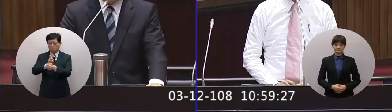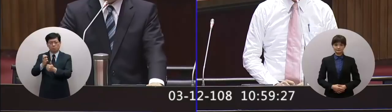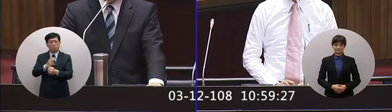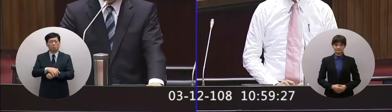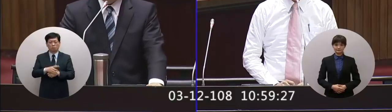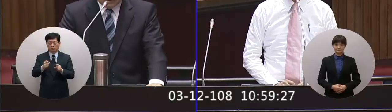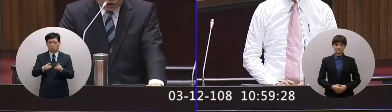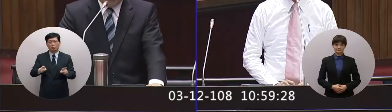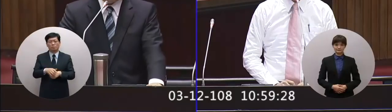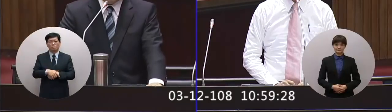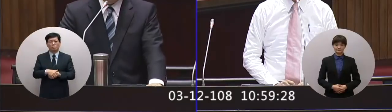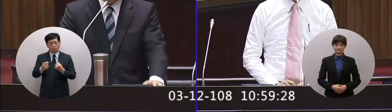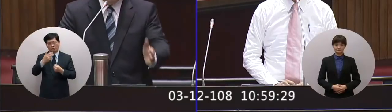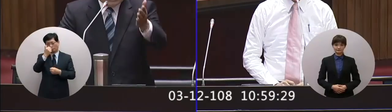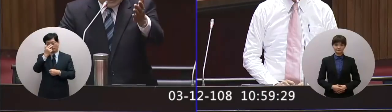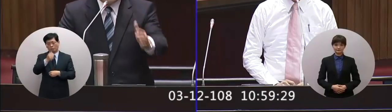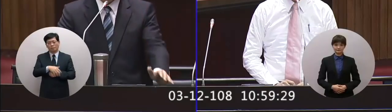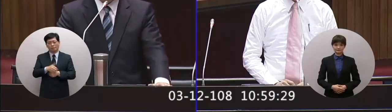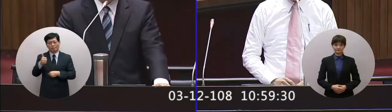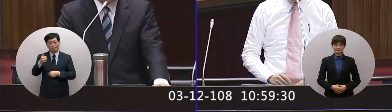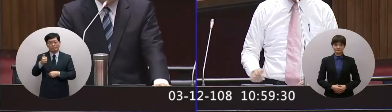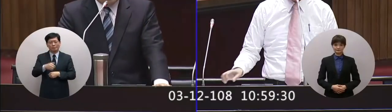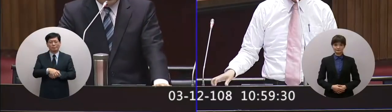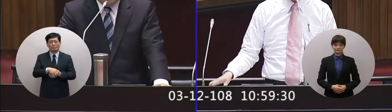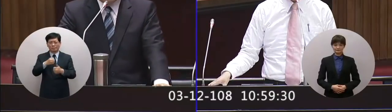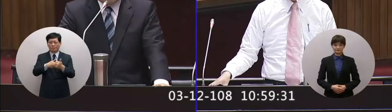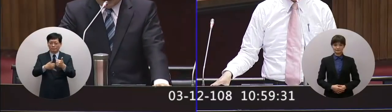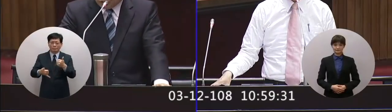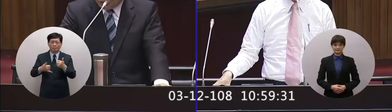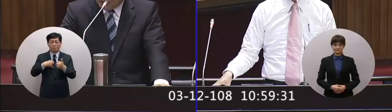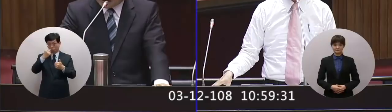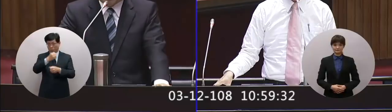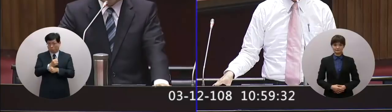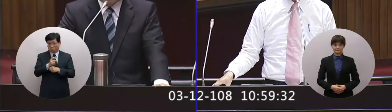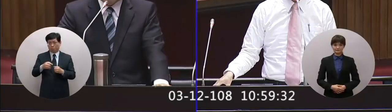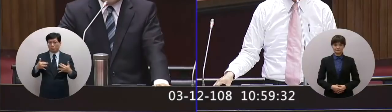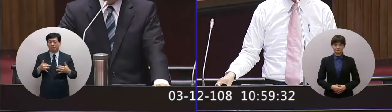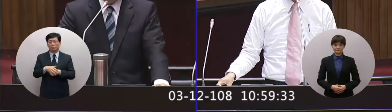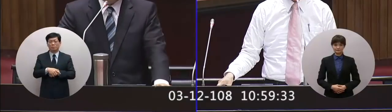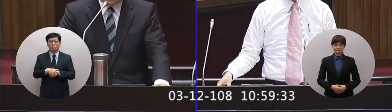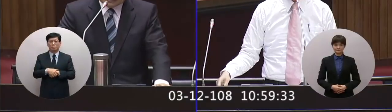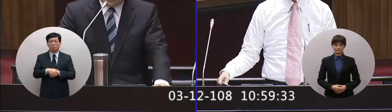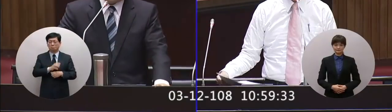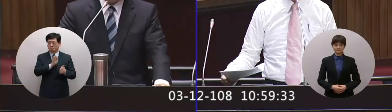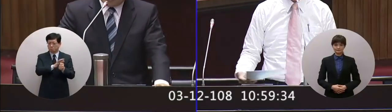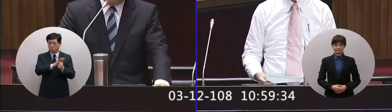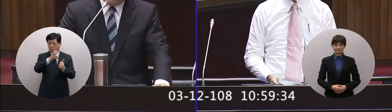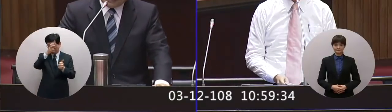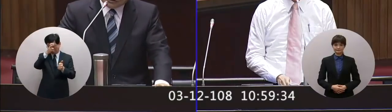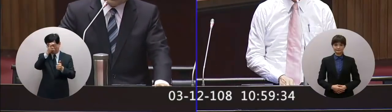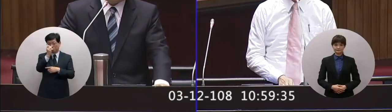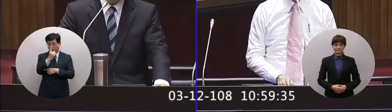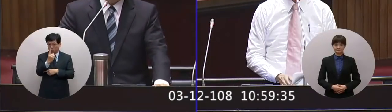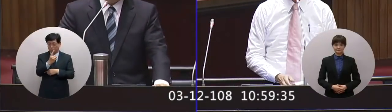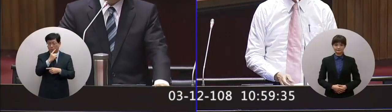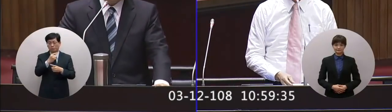也是公平也是方便非常感謝委員特別注意到這個部分為警察消